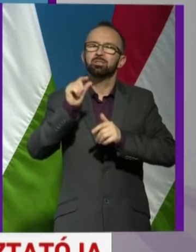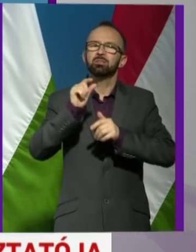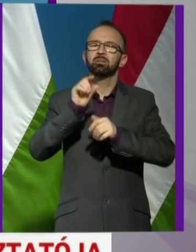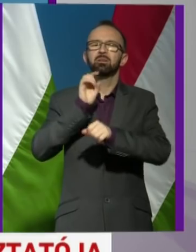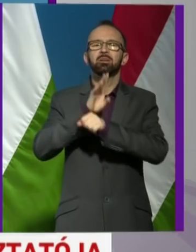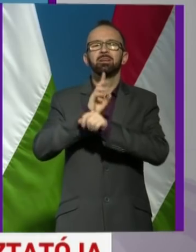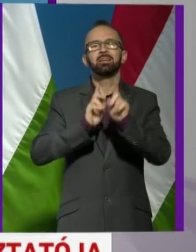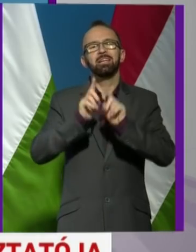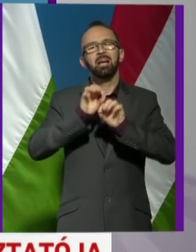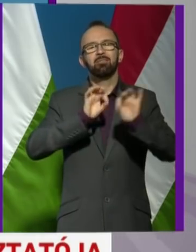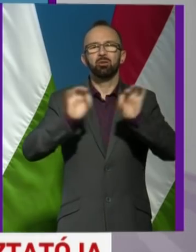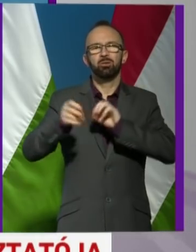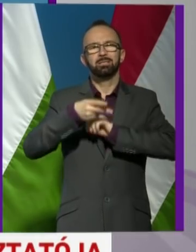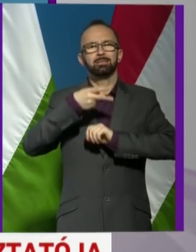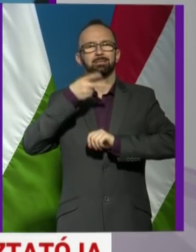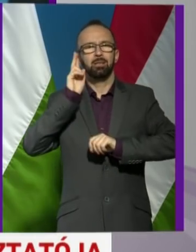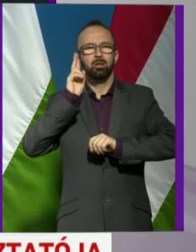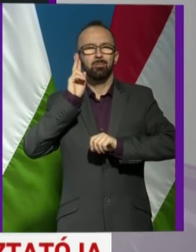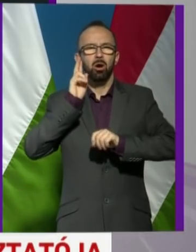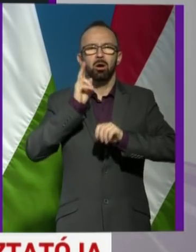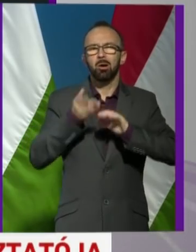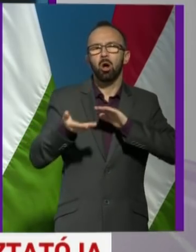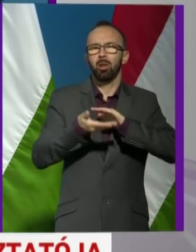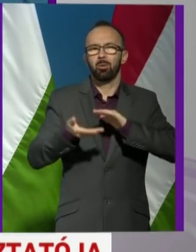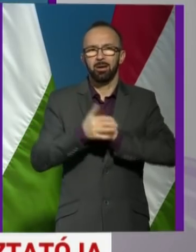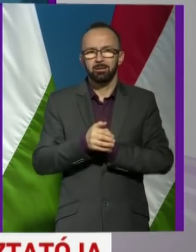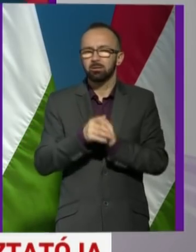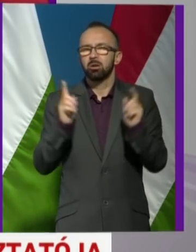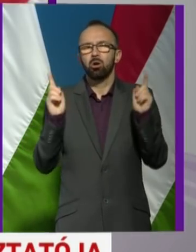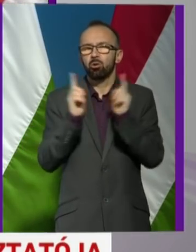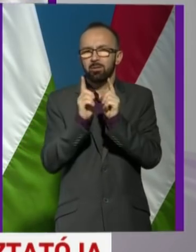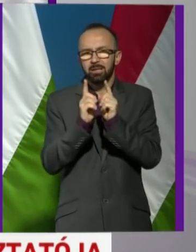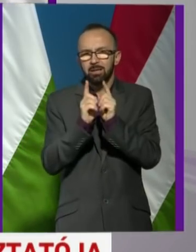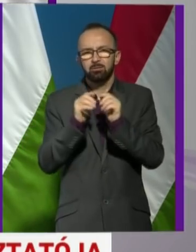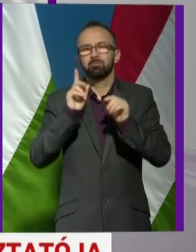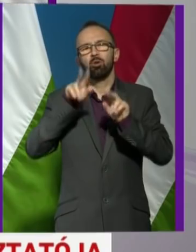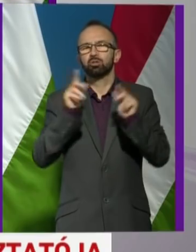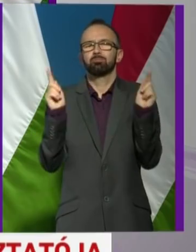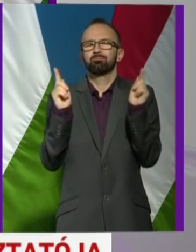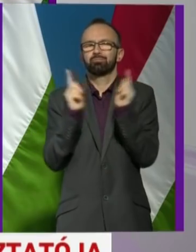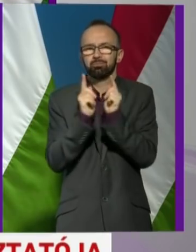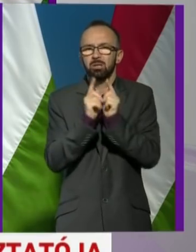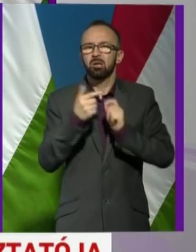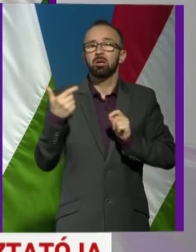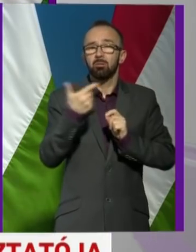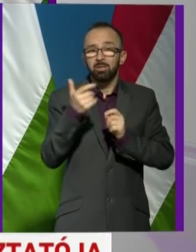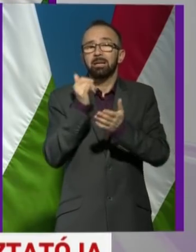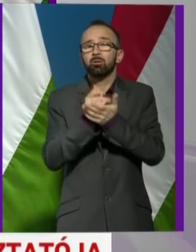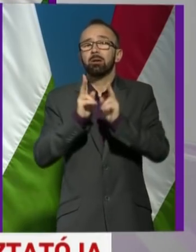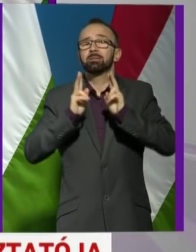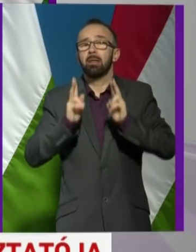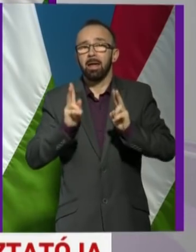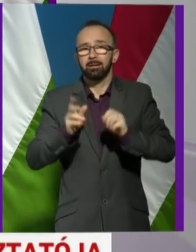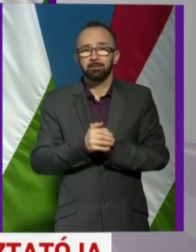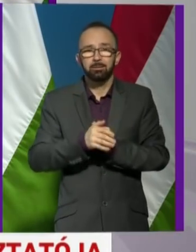járványügyi szakmának a csínyát-bínyát nagyon röviden, dióhéjban. Mind a kettő igaz lehet.